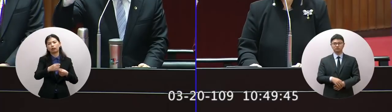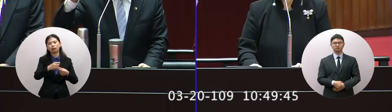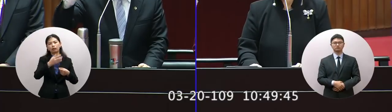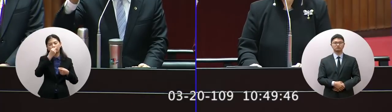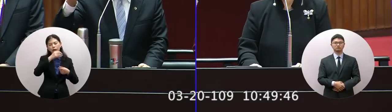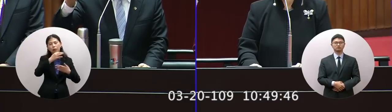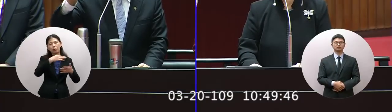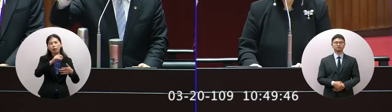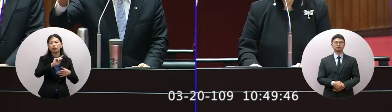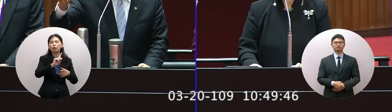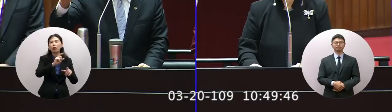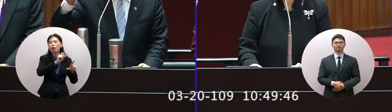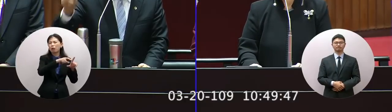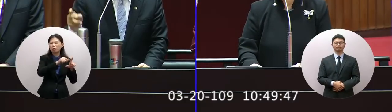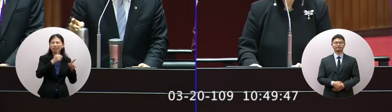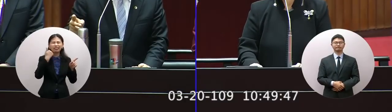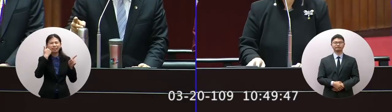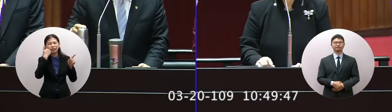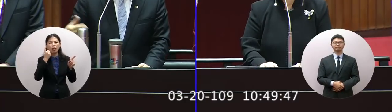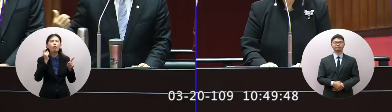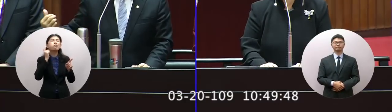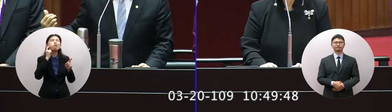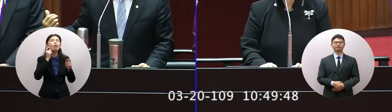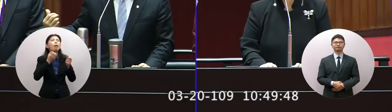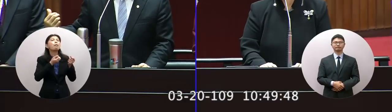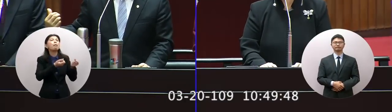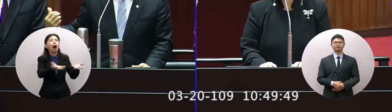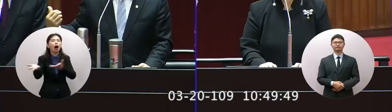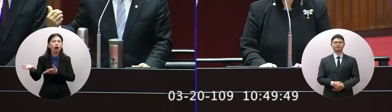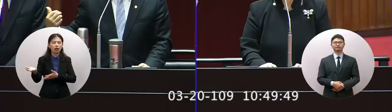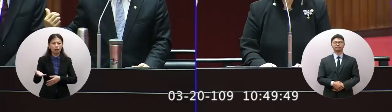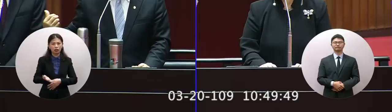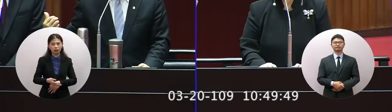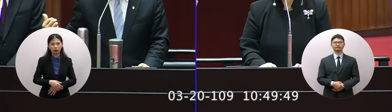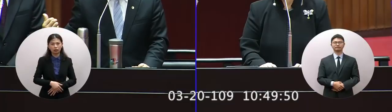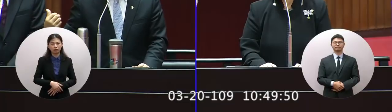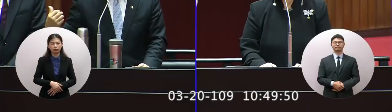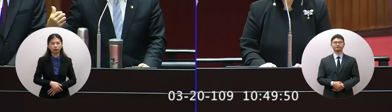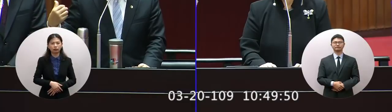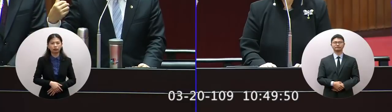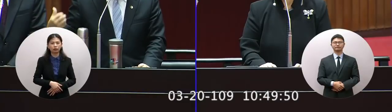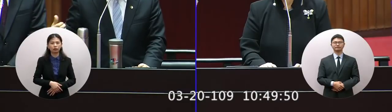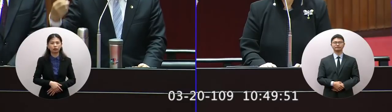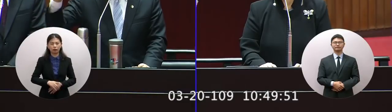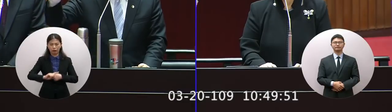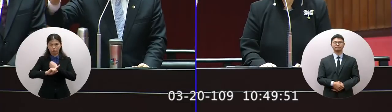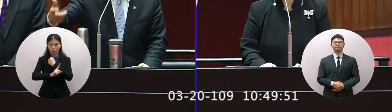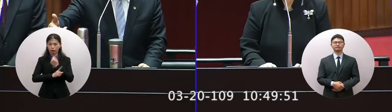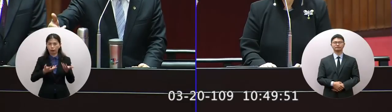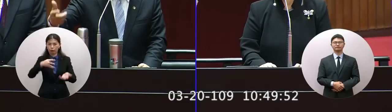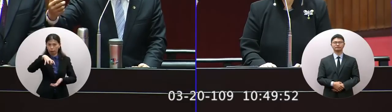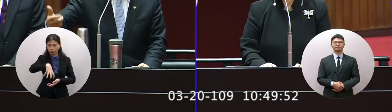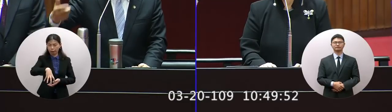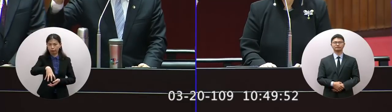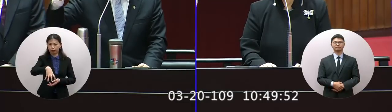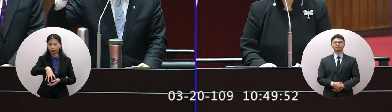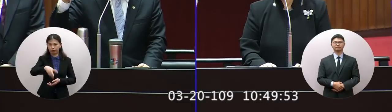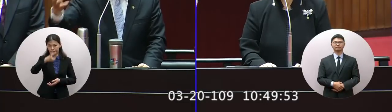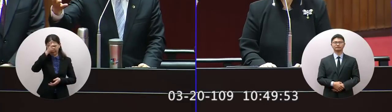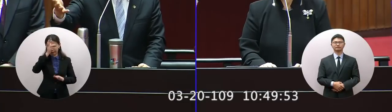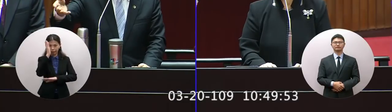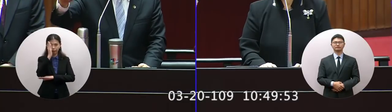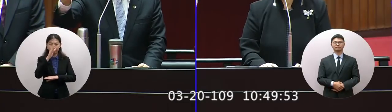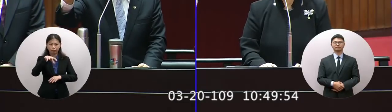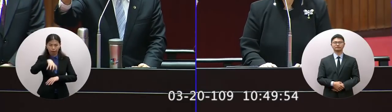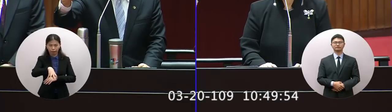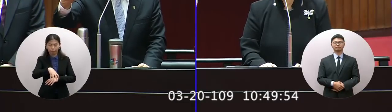上誘有人在做假消息我們的法務部相關警政室